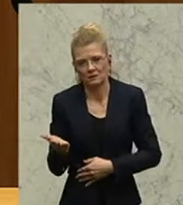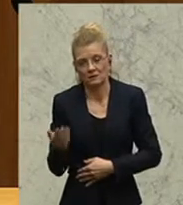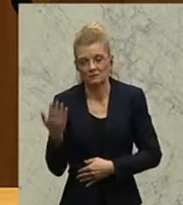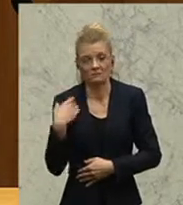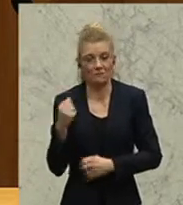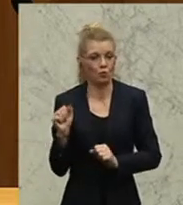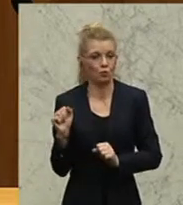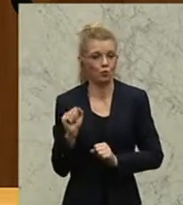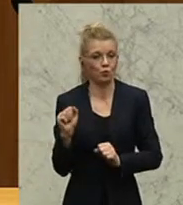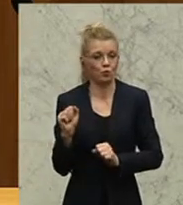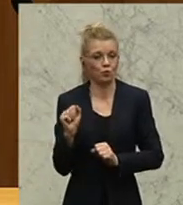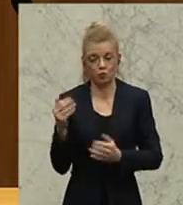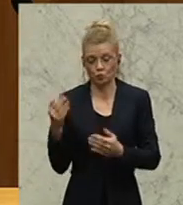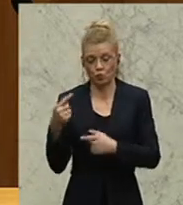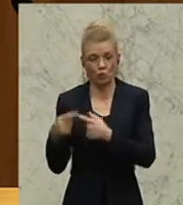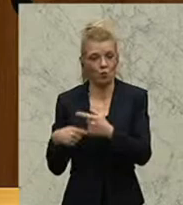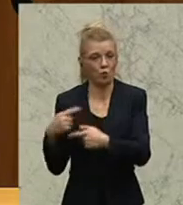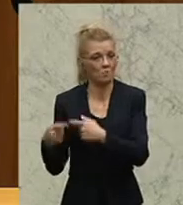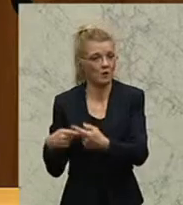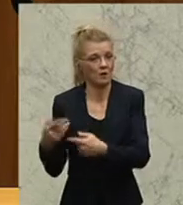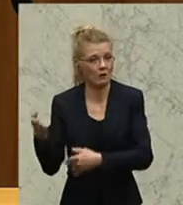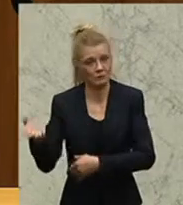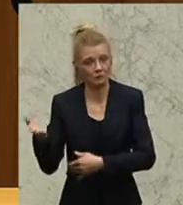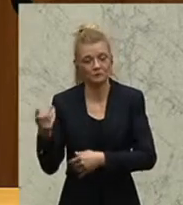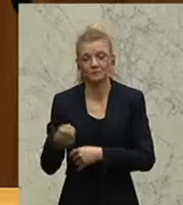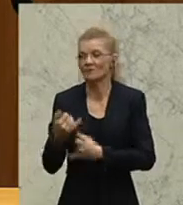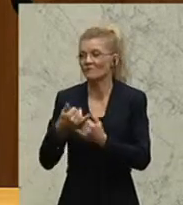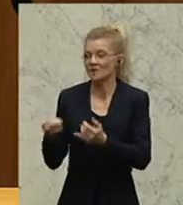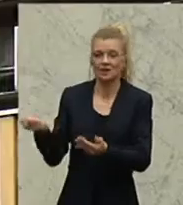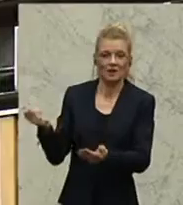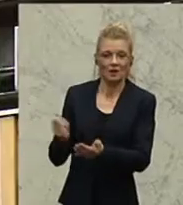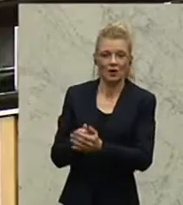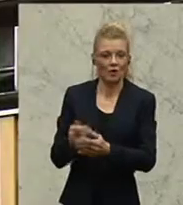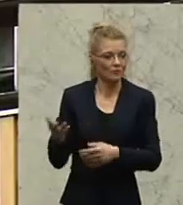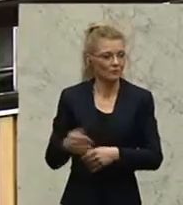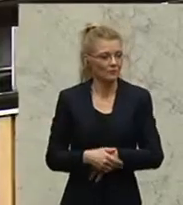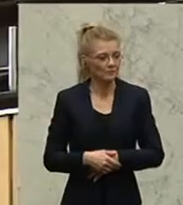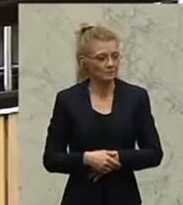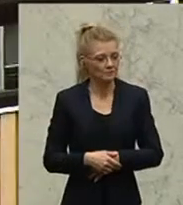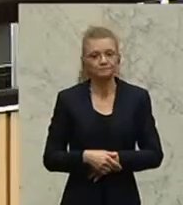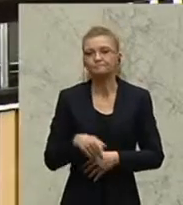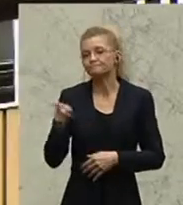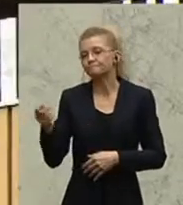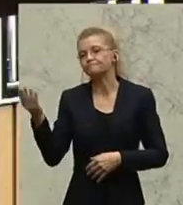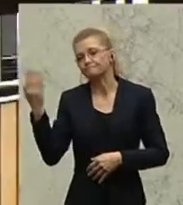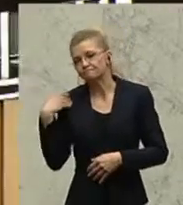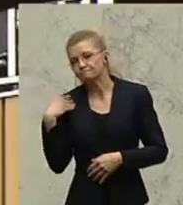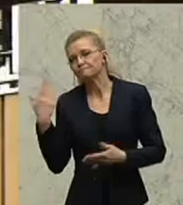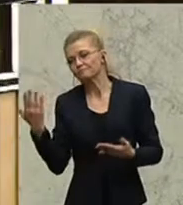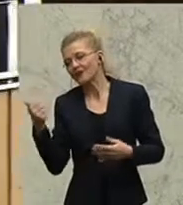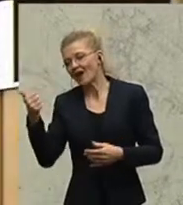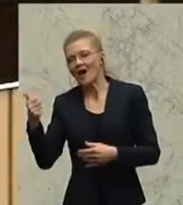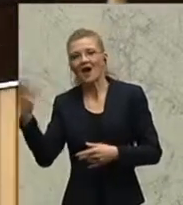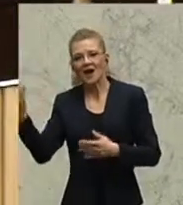hanebüchern, diese Abwicklung dieses Immobilienkaufes. Ein Orden hat den Vorteil gehabt, der hat das Verlet verkaufen können.